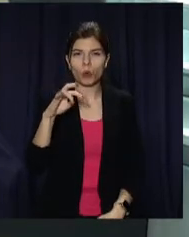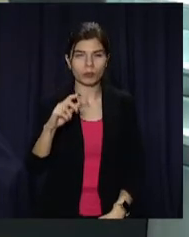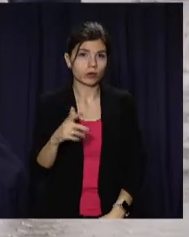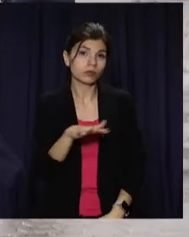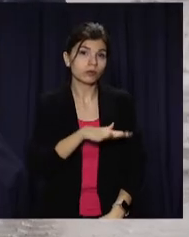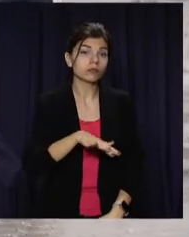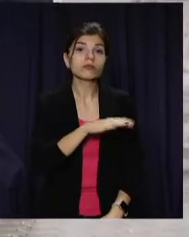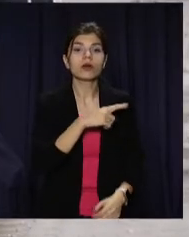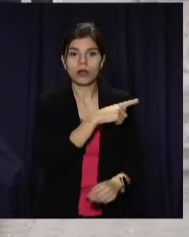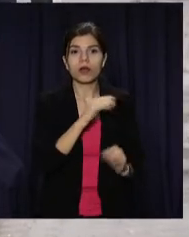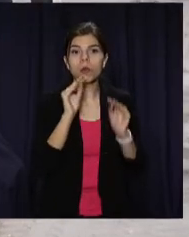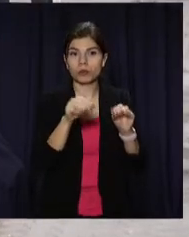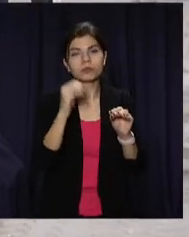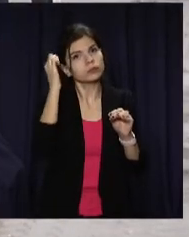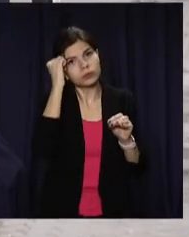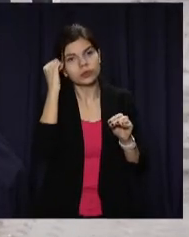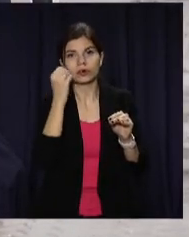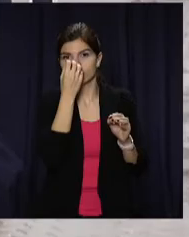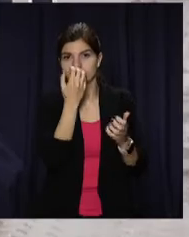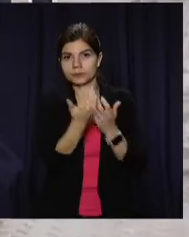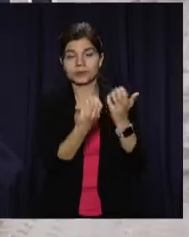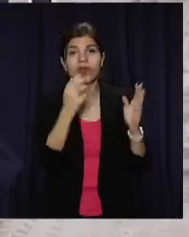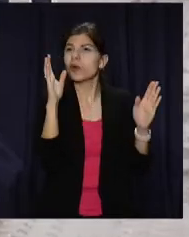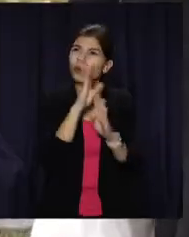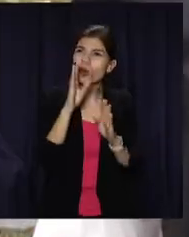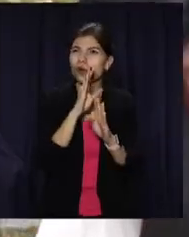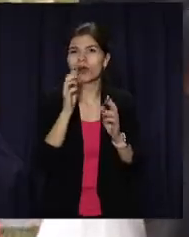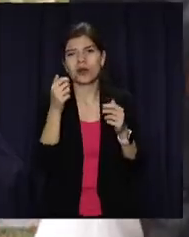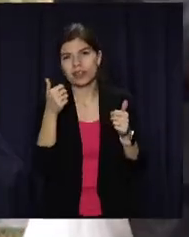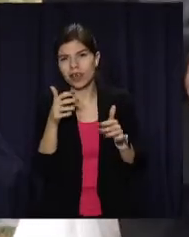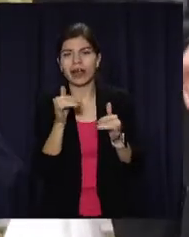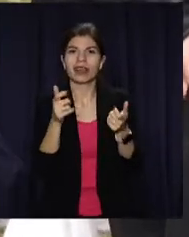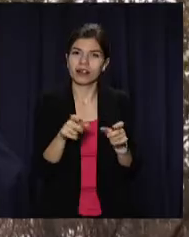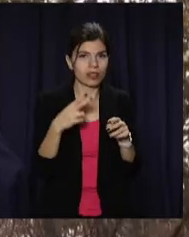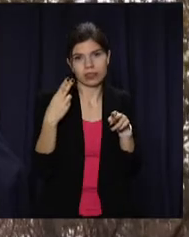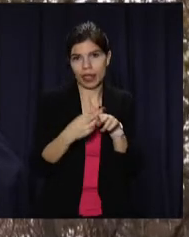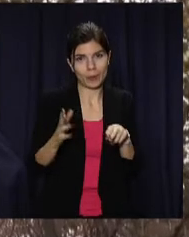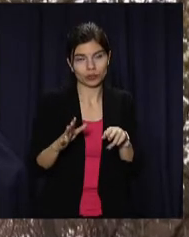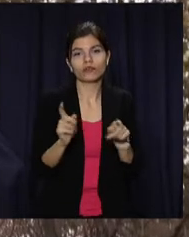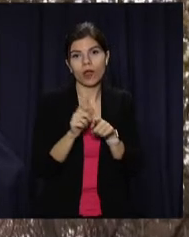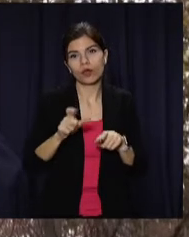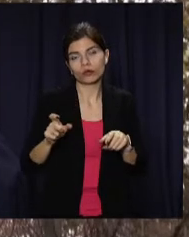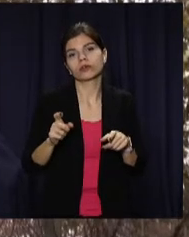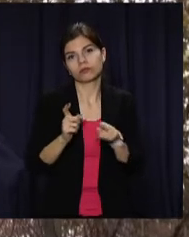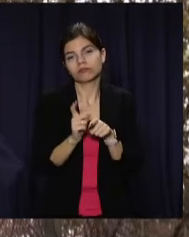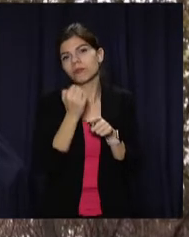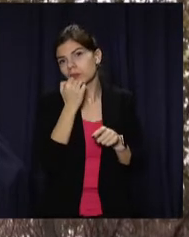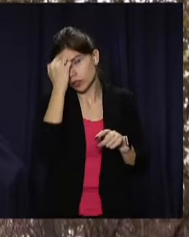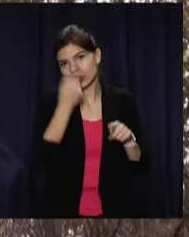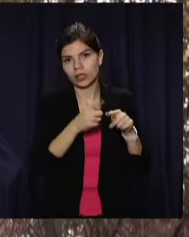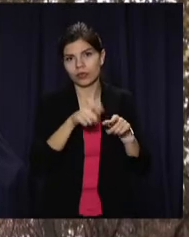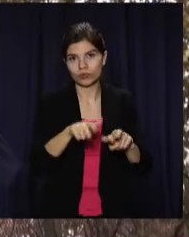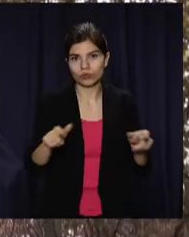містяни та чиновники поклали квіти. Ані несприятливі погодні умови, ані карантинні обмеження не завадили дніпрянам висловити подяку цим